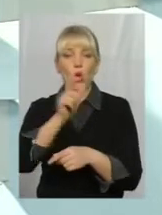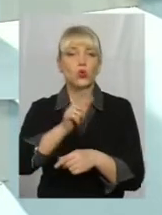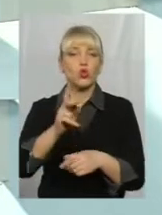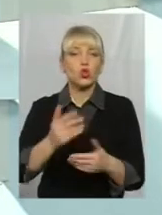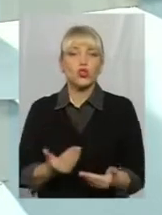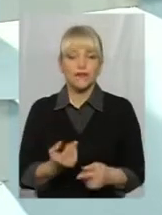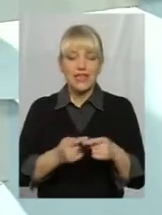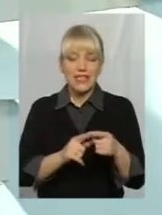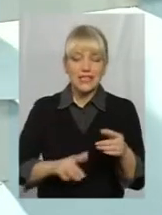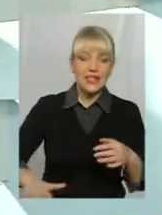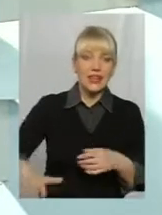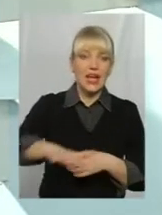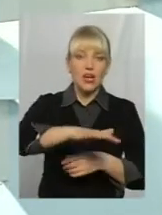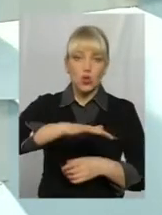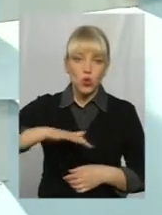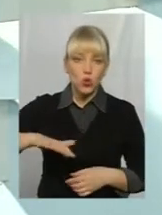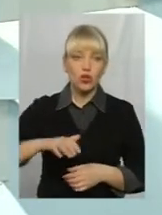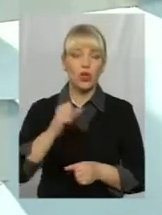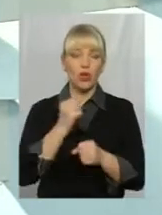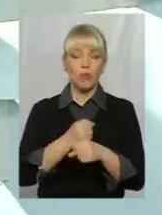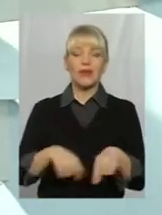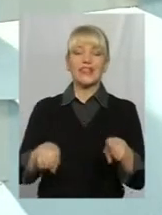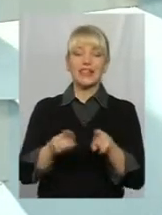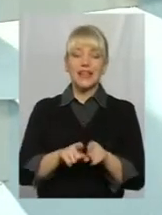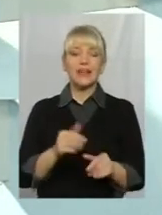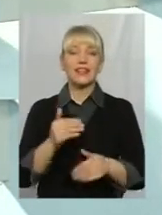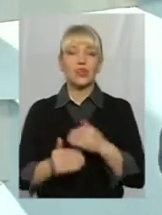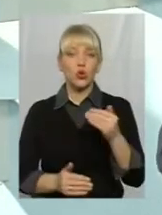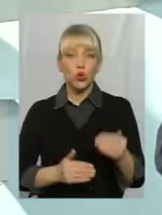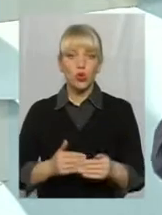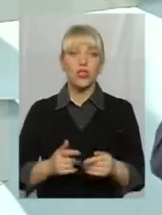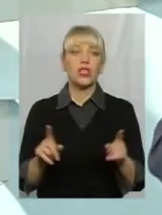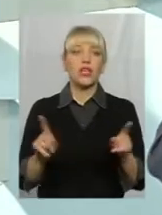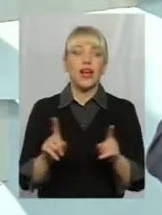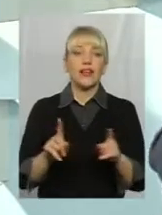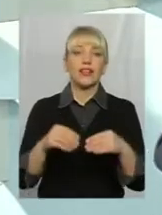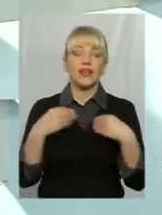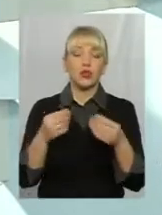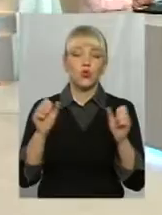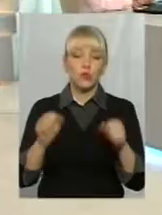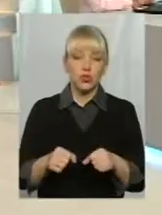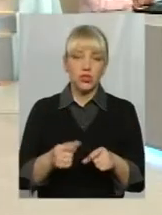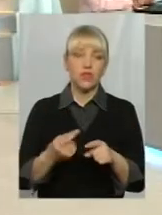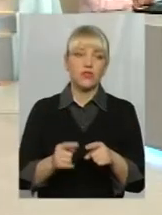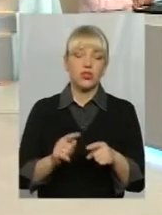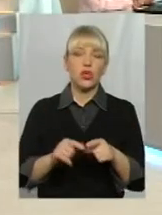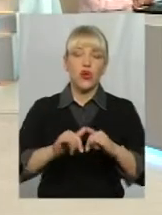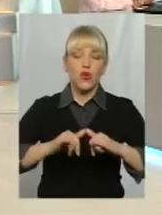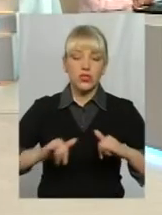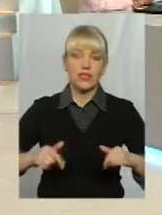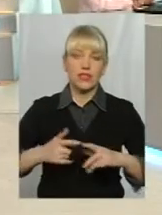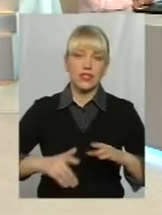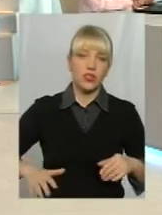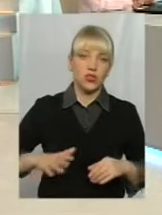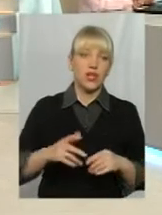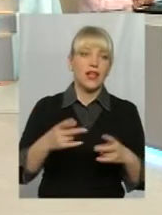території, але робити кроки, які дадуть можливість розвитку цієї території на 5, 10, 15 років вперед. Не потрібно очікувати